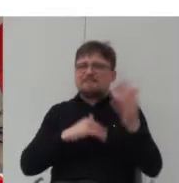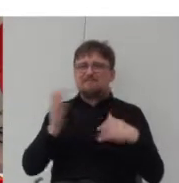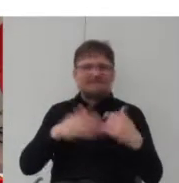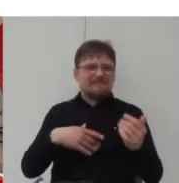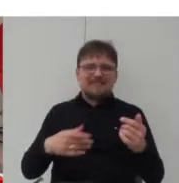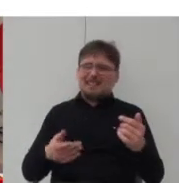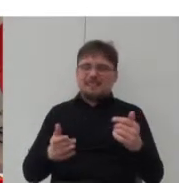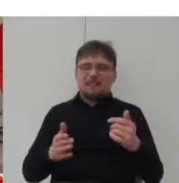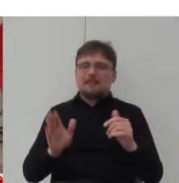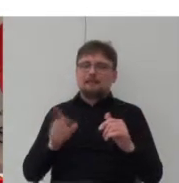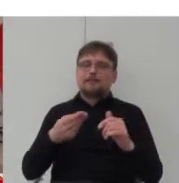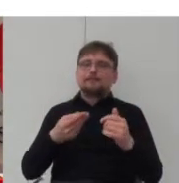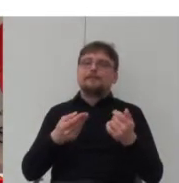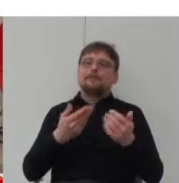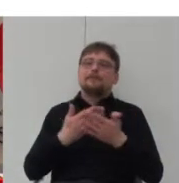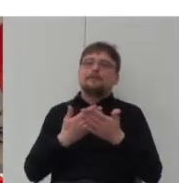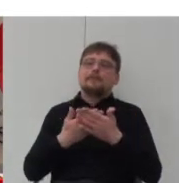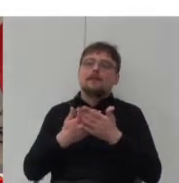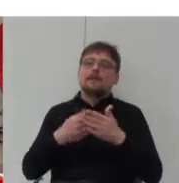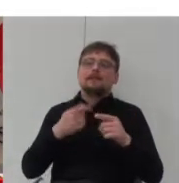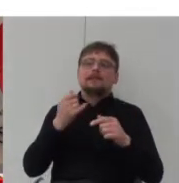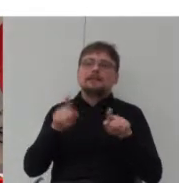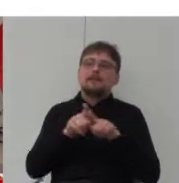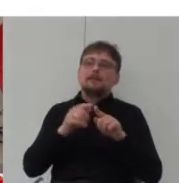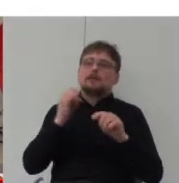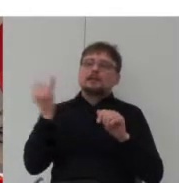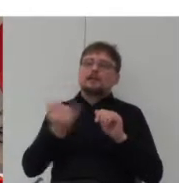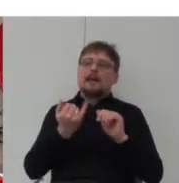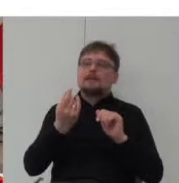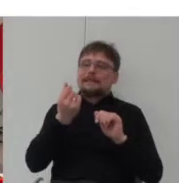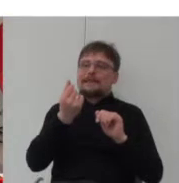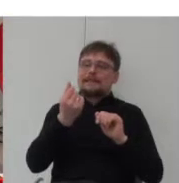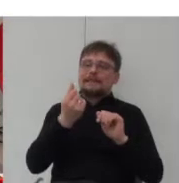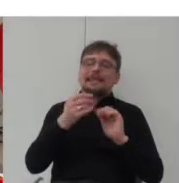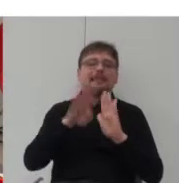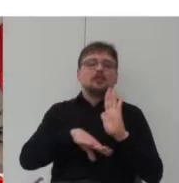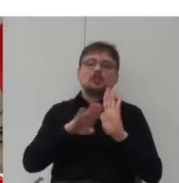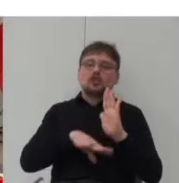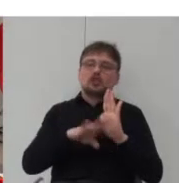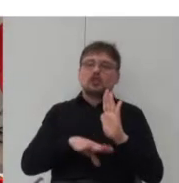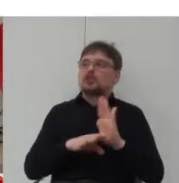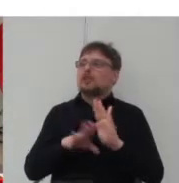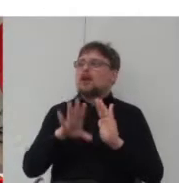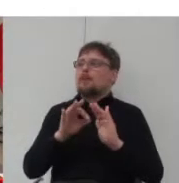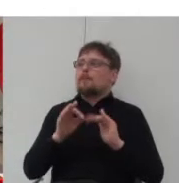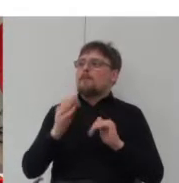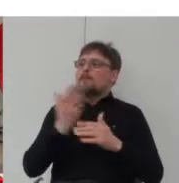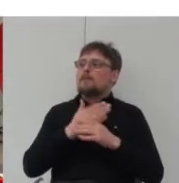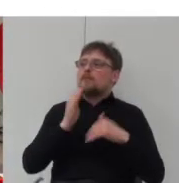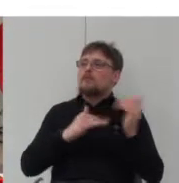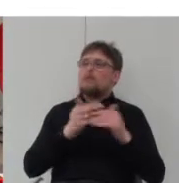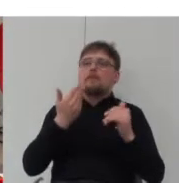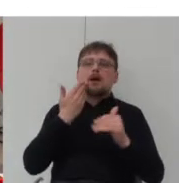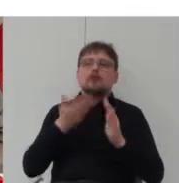i prawie zawsze niższe koszty związane z ceną robocizny coraz wyższą a na zachodzie Europy bardzo